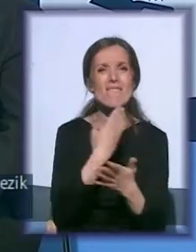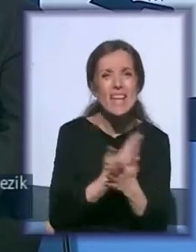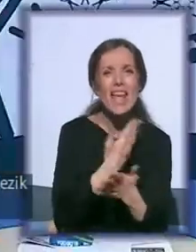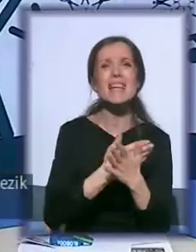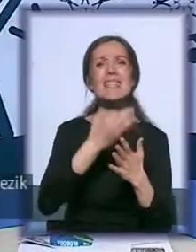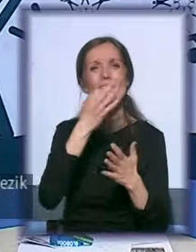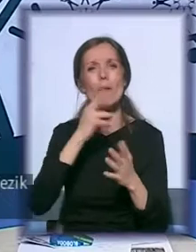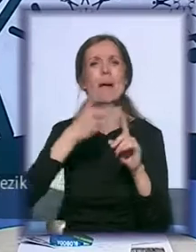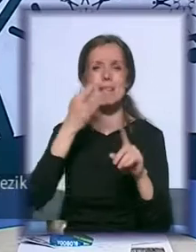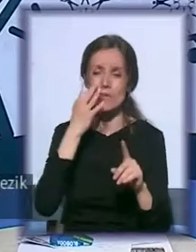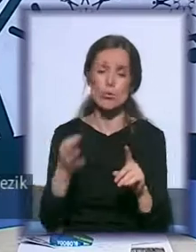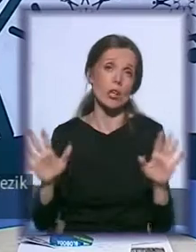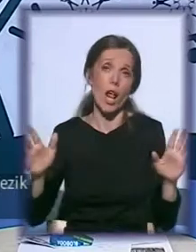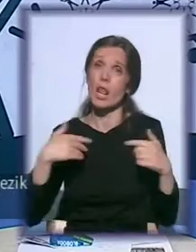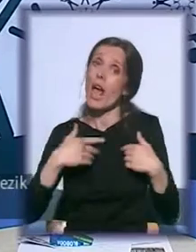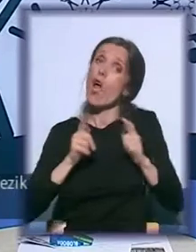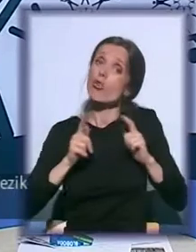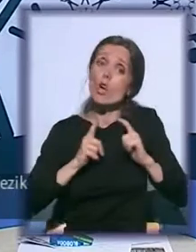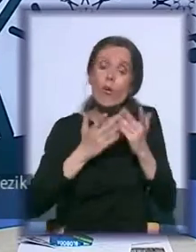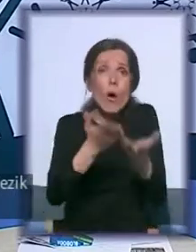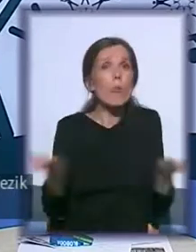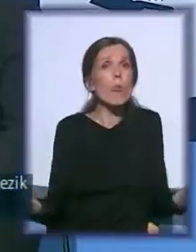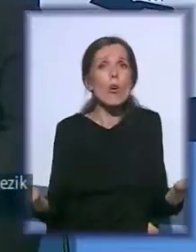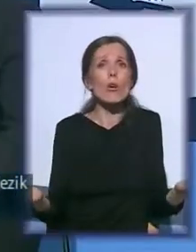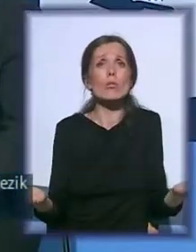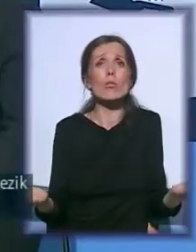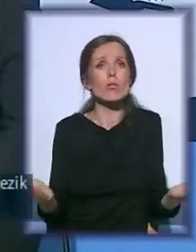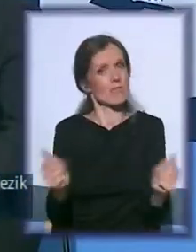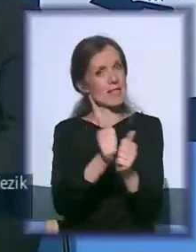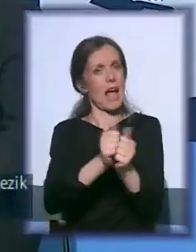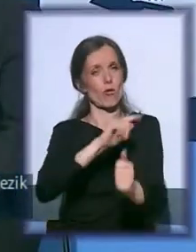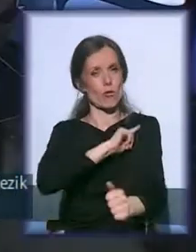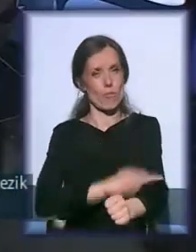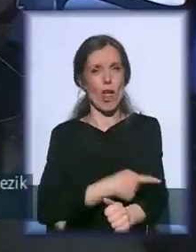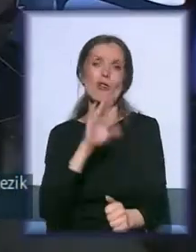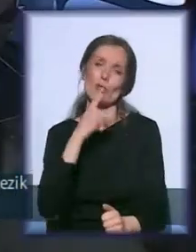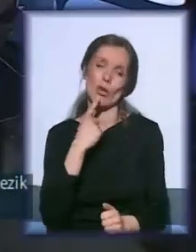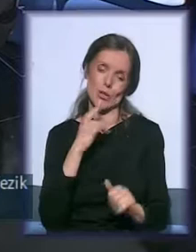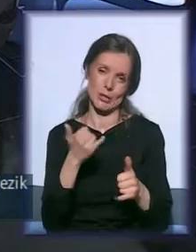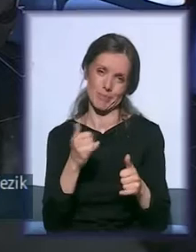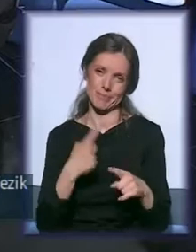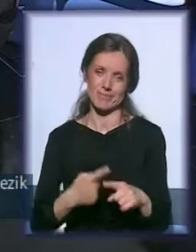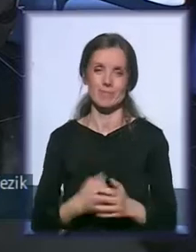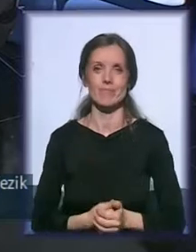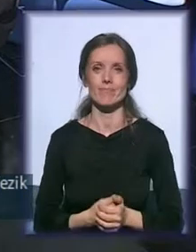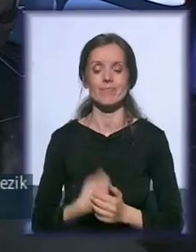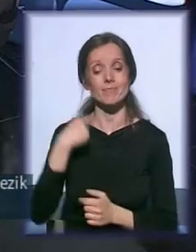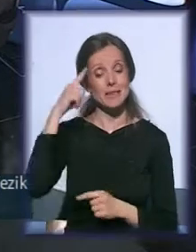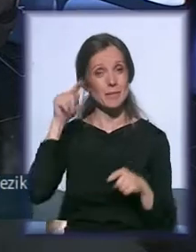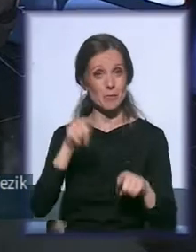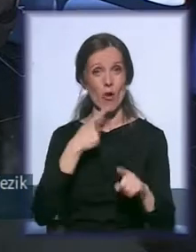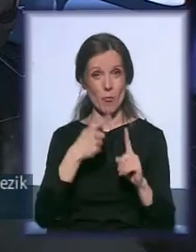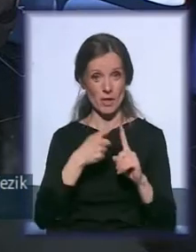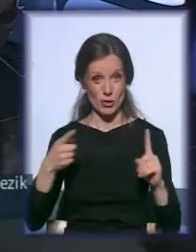za drugi dan. To i očekujemo na kraj kraja. Zajedno smo jači. Tako je. Mislim da ovom rečenicom